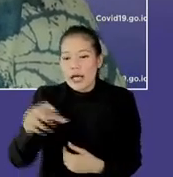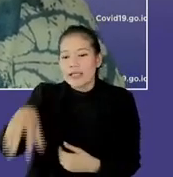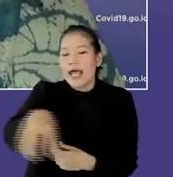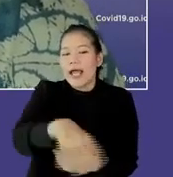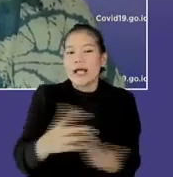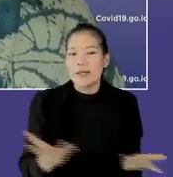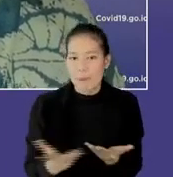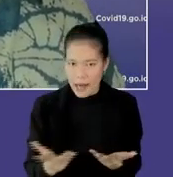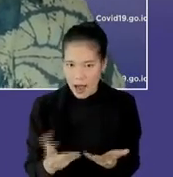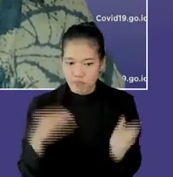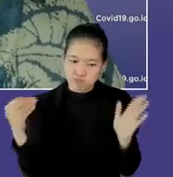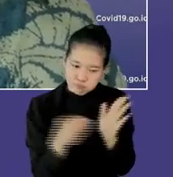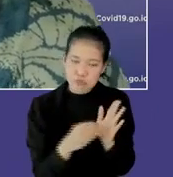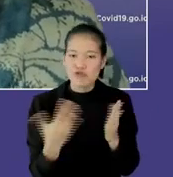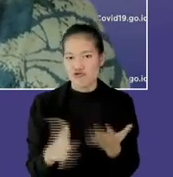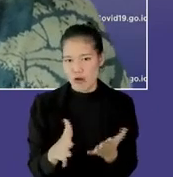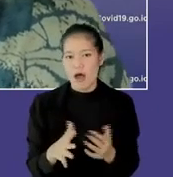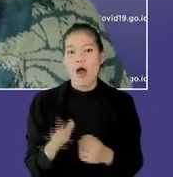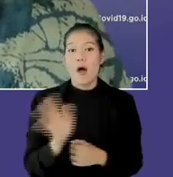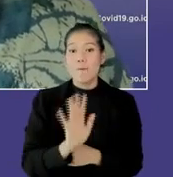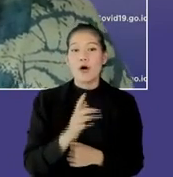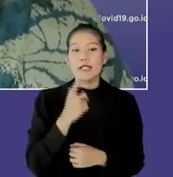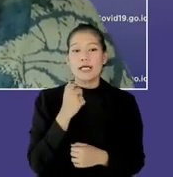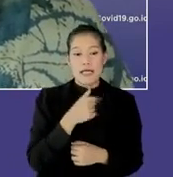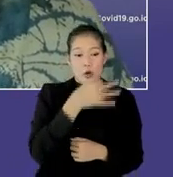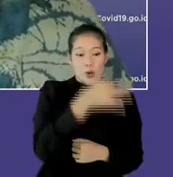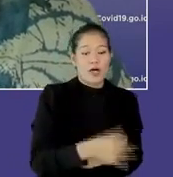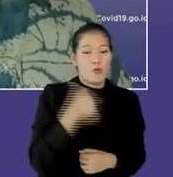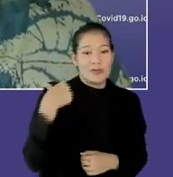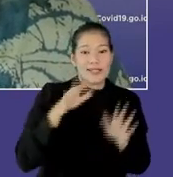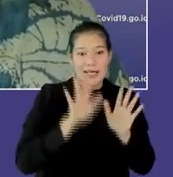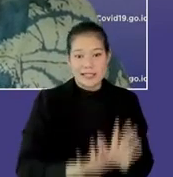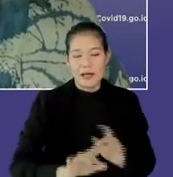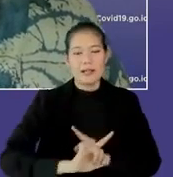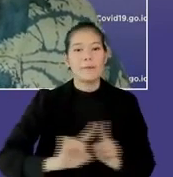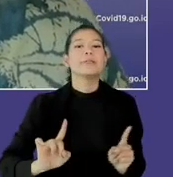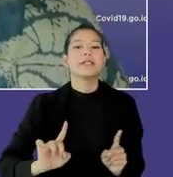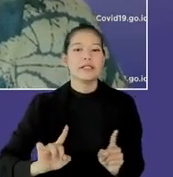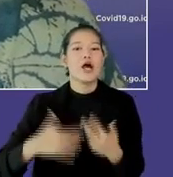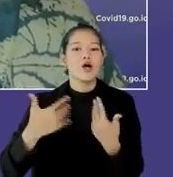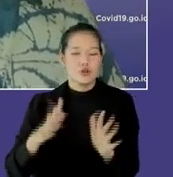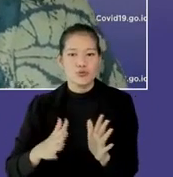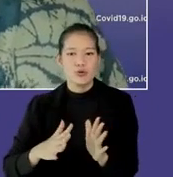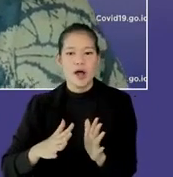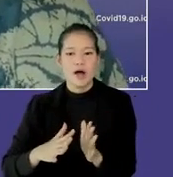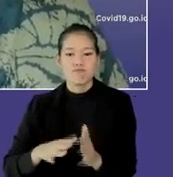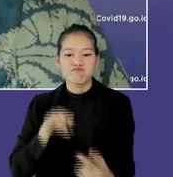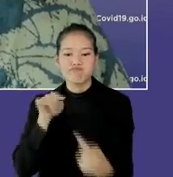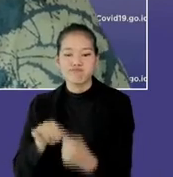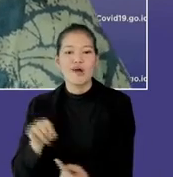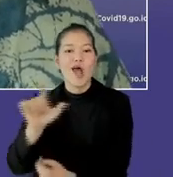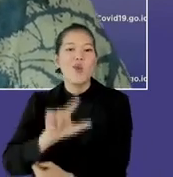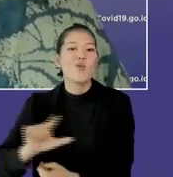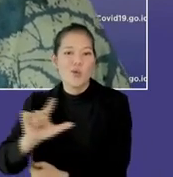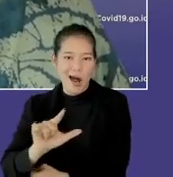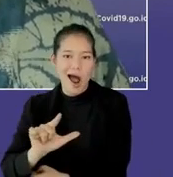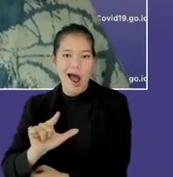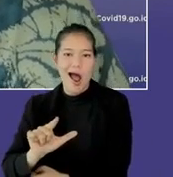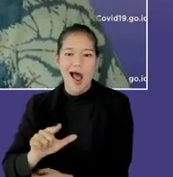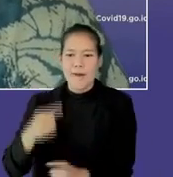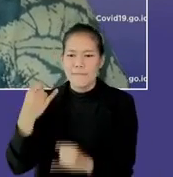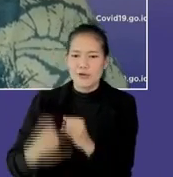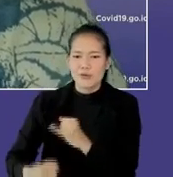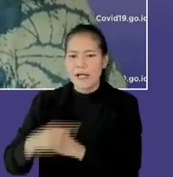wilayah mana-mana saja, bukan hanya di level kabupaten kota, atau provinsi, bahkan kita sudah mention, kelurahan dan desa mana, yang belum melaporkan di pekan